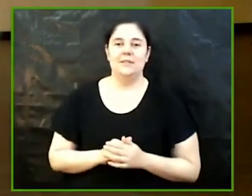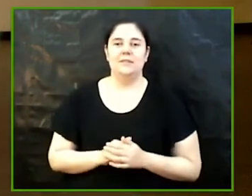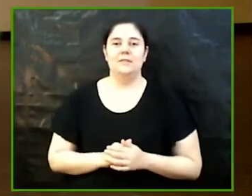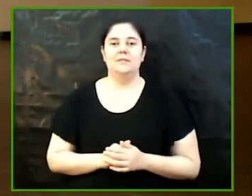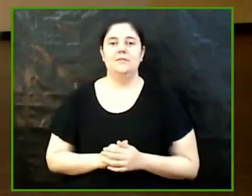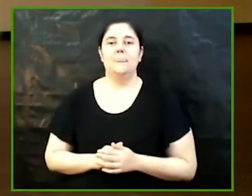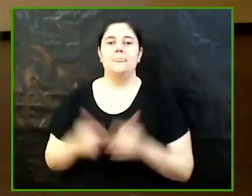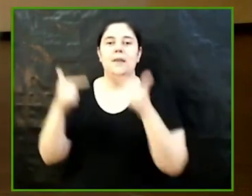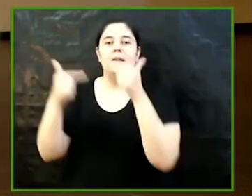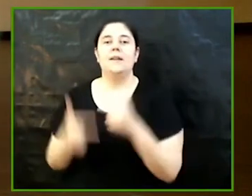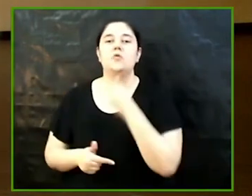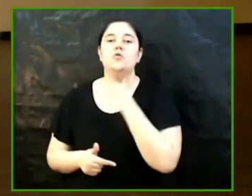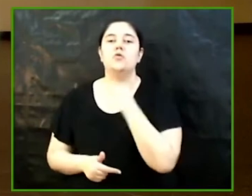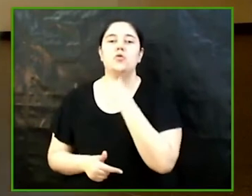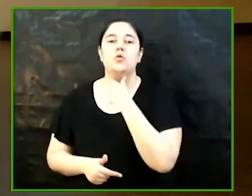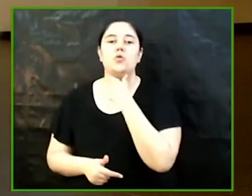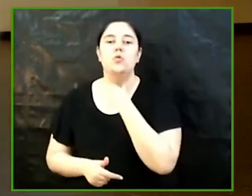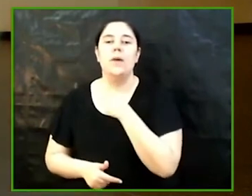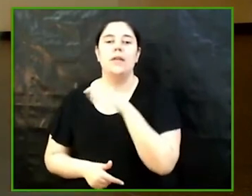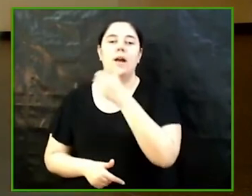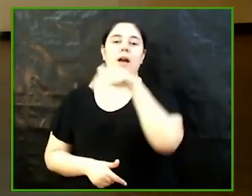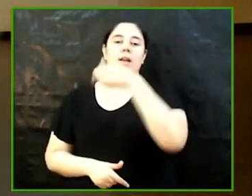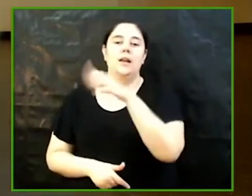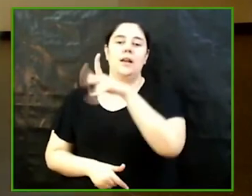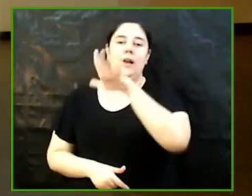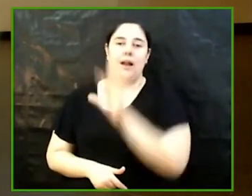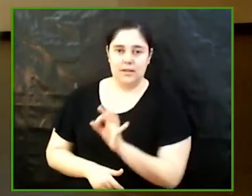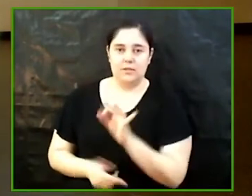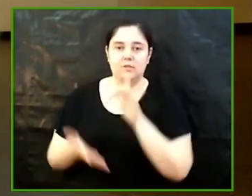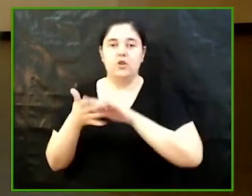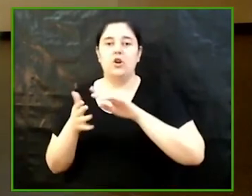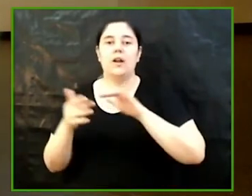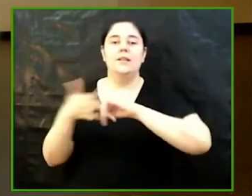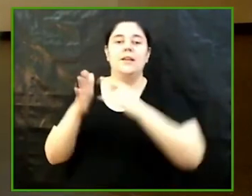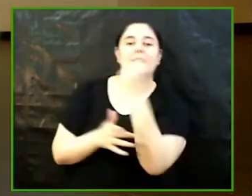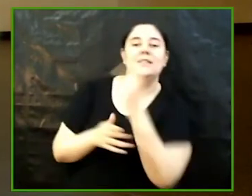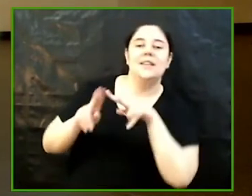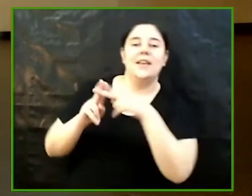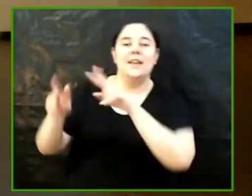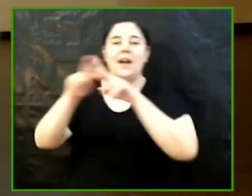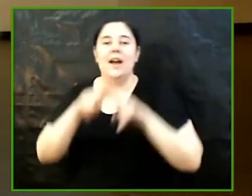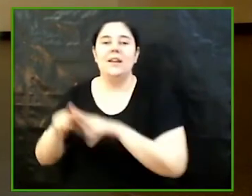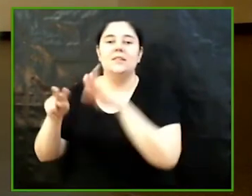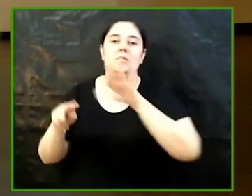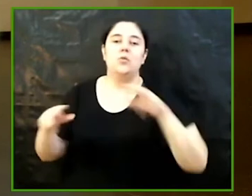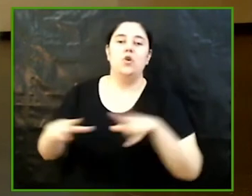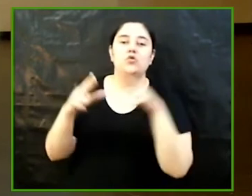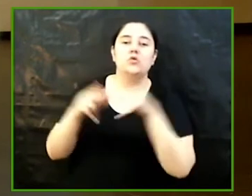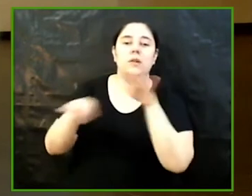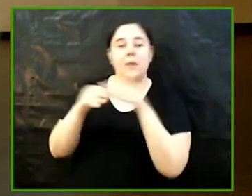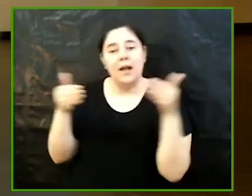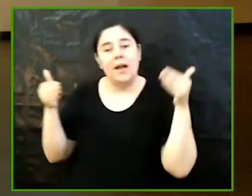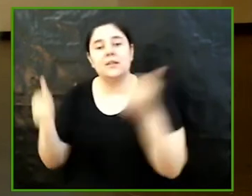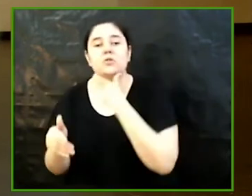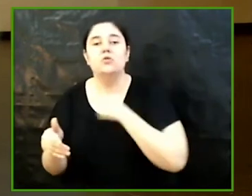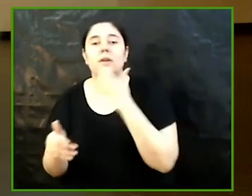logopèdia Ana Lagares Bustamante Disseny d'una eina d'anàlisi prosocial de protocols per a l'atenció en logopèdia d'infants